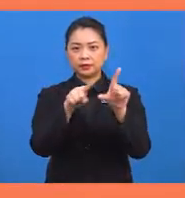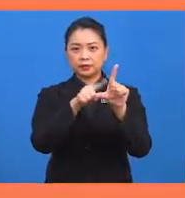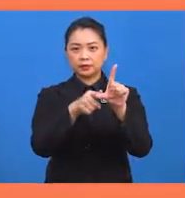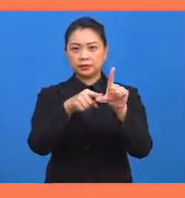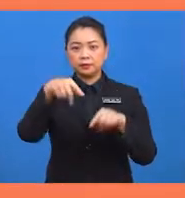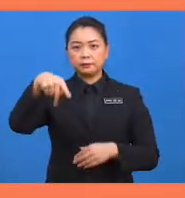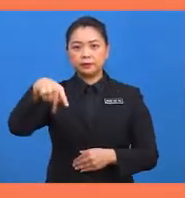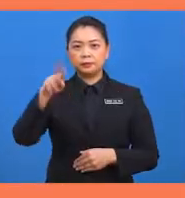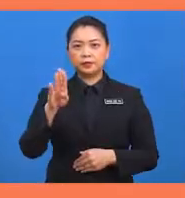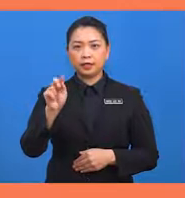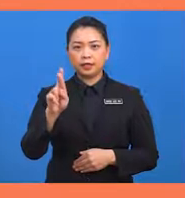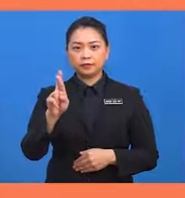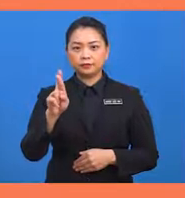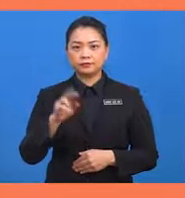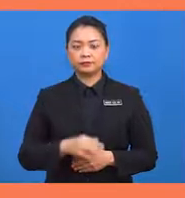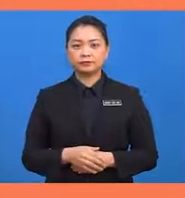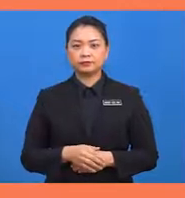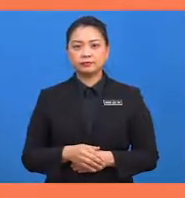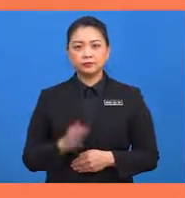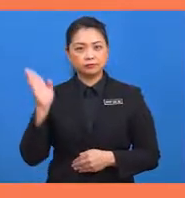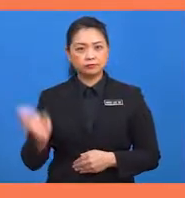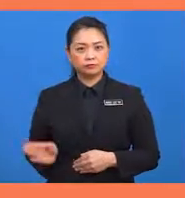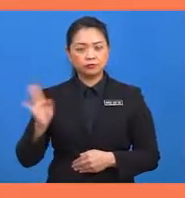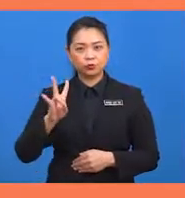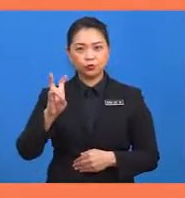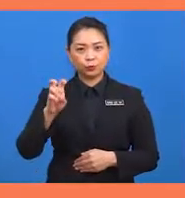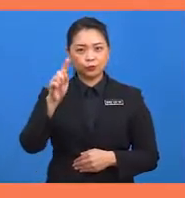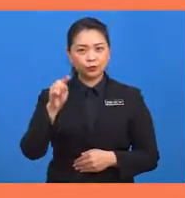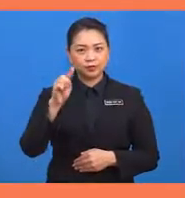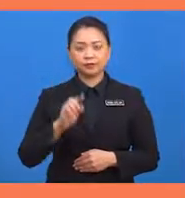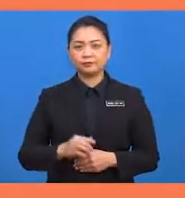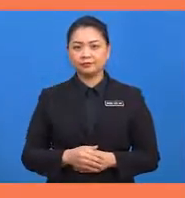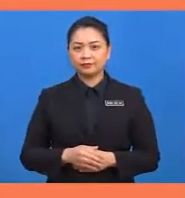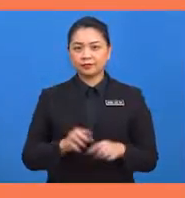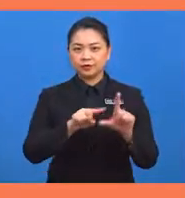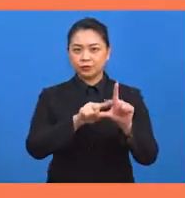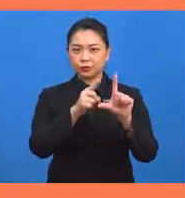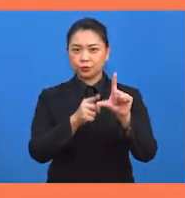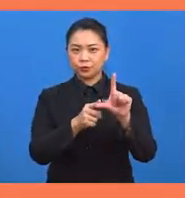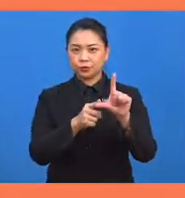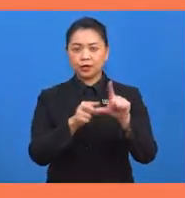dengan sudut PBR iaitu 70 darjah. Sudut